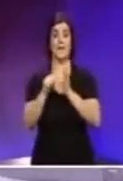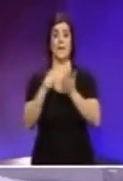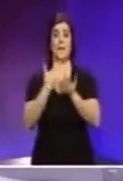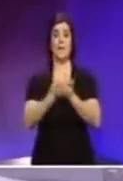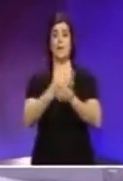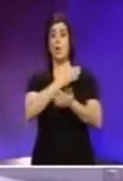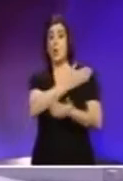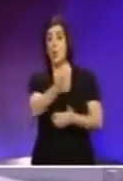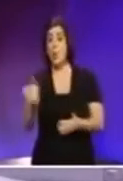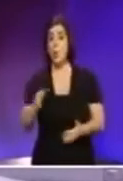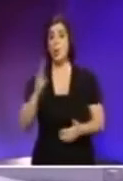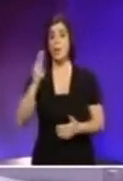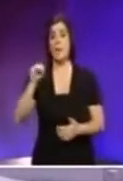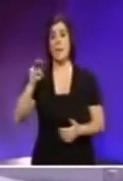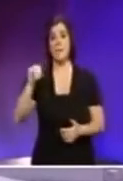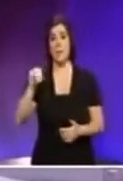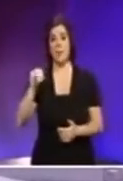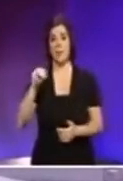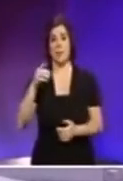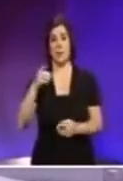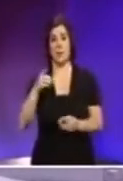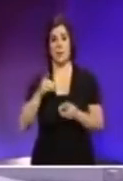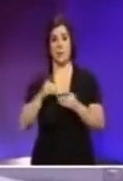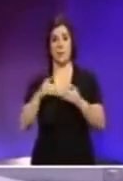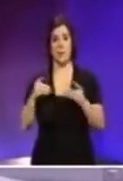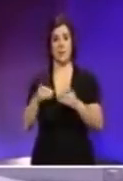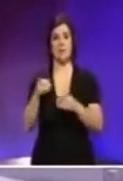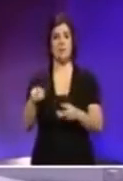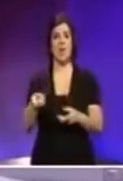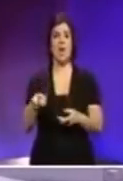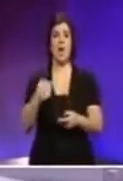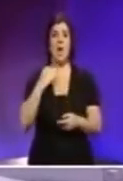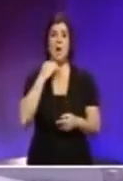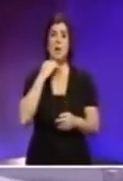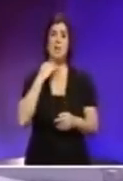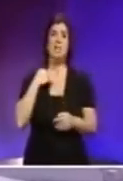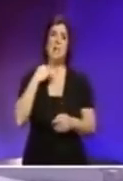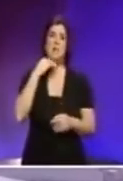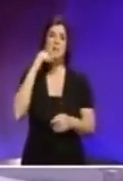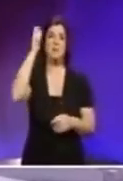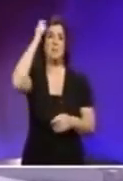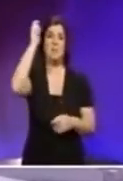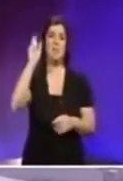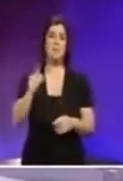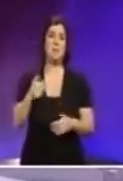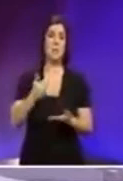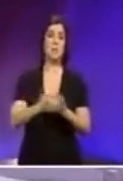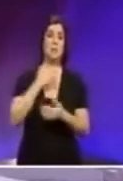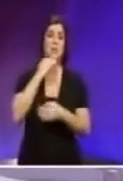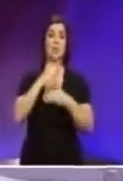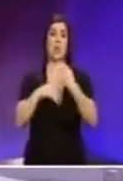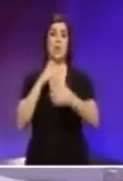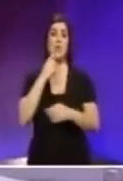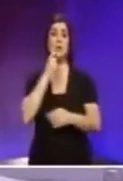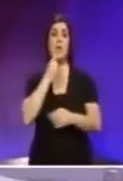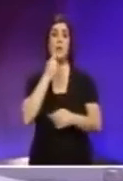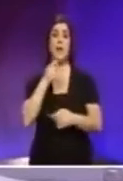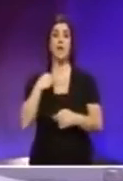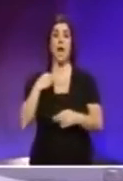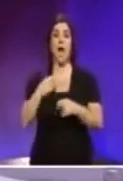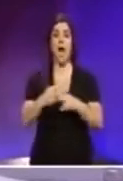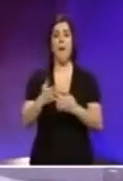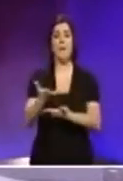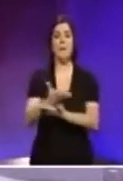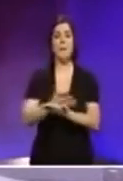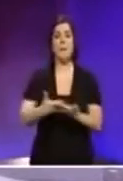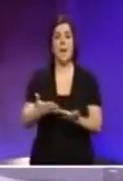parlamentari backbencher li kienieti għorrax ma' Mħamlux ministru eċġra bħix majkopiċ għorlu xolo sistema bħidl